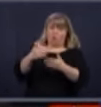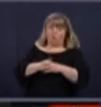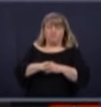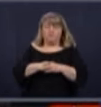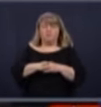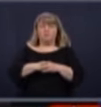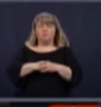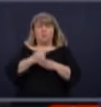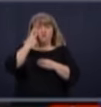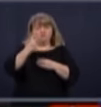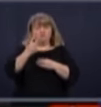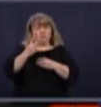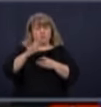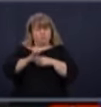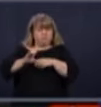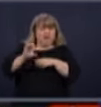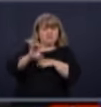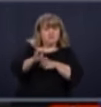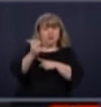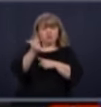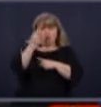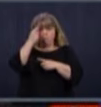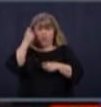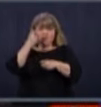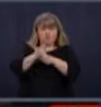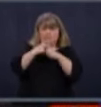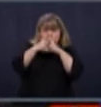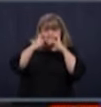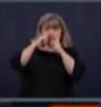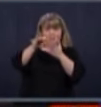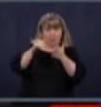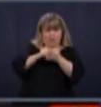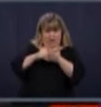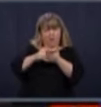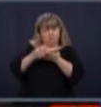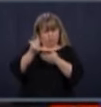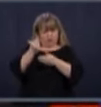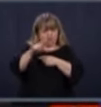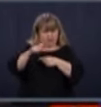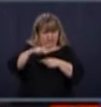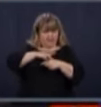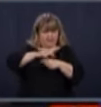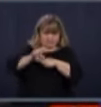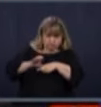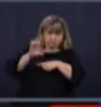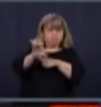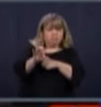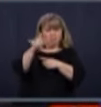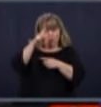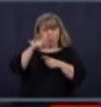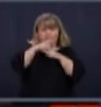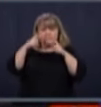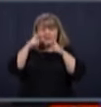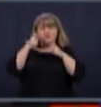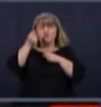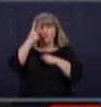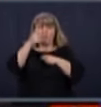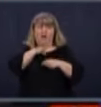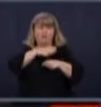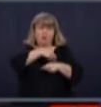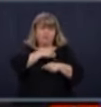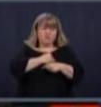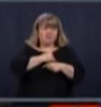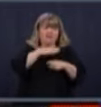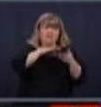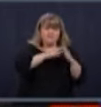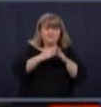masques à Montréal. Je comprends qu'il y a des municipalités qui ont des difficultés, entre autres, avec le financement de leurs